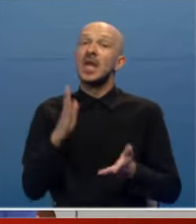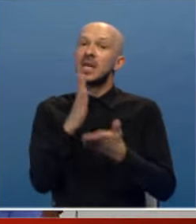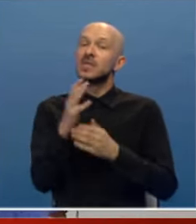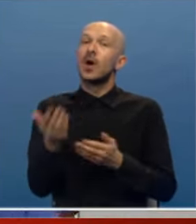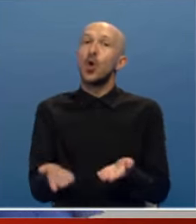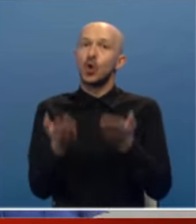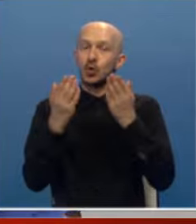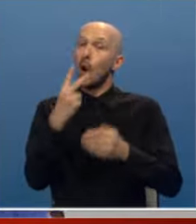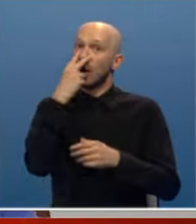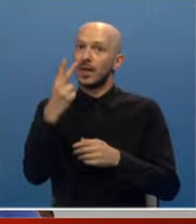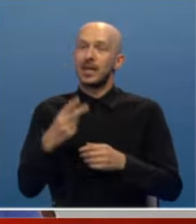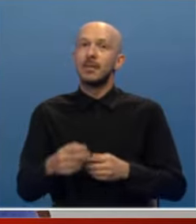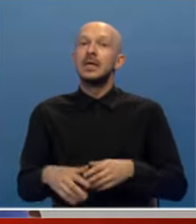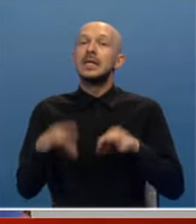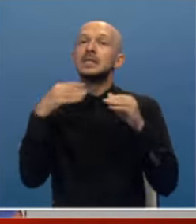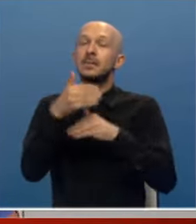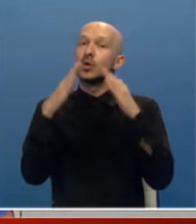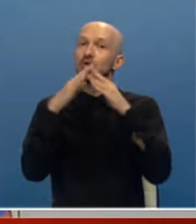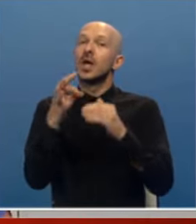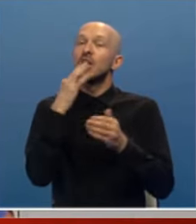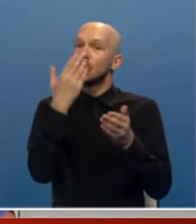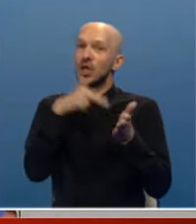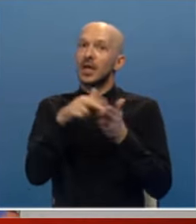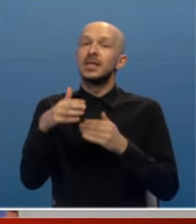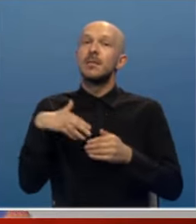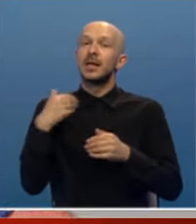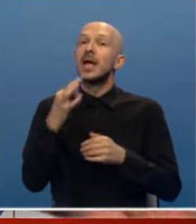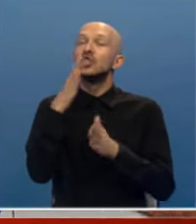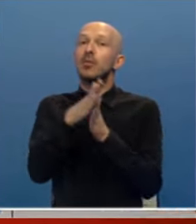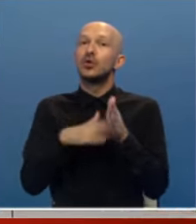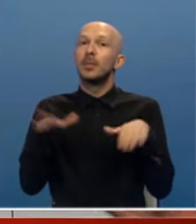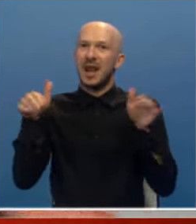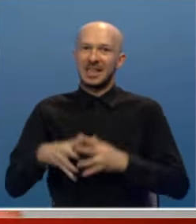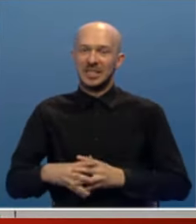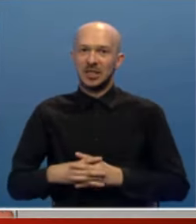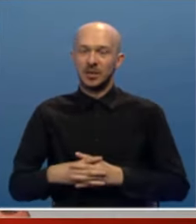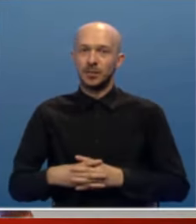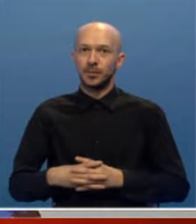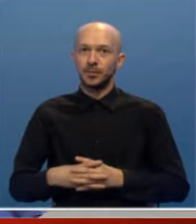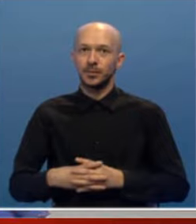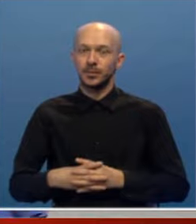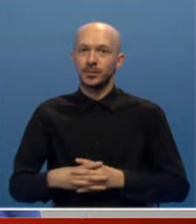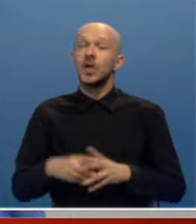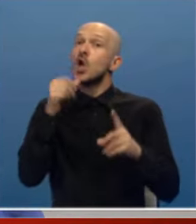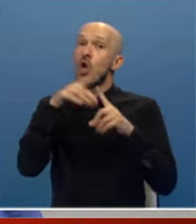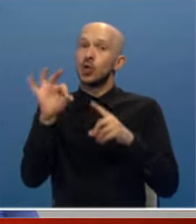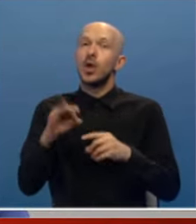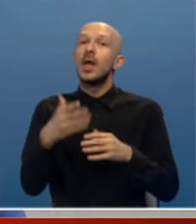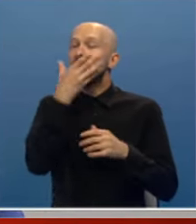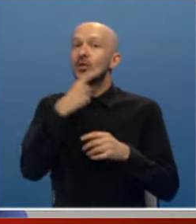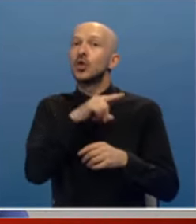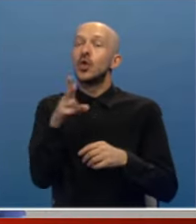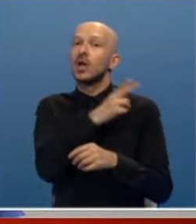jutro gledam otvud iz pretkuće, kad će krenuti one mlade, kad će početi prvati. I to je divota